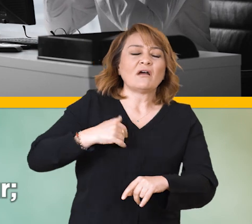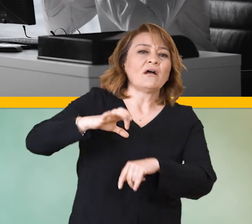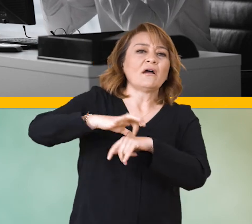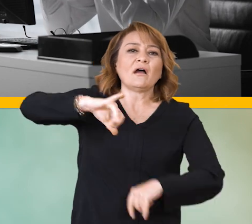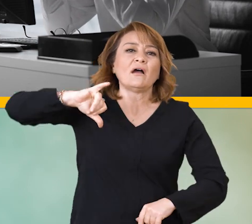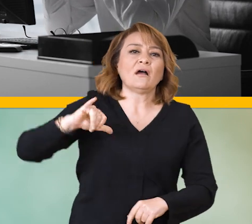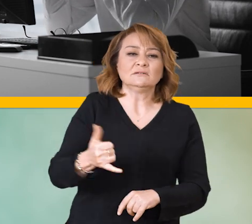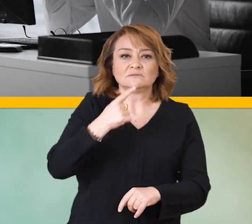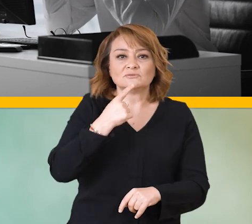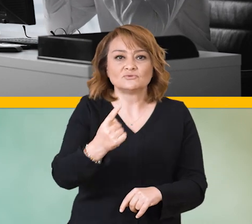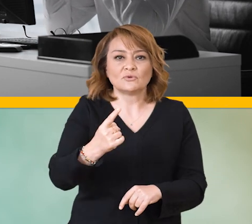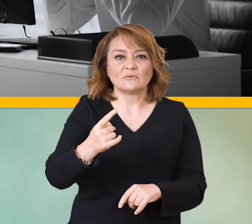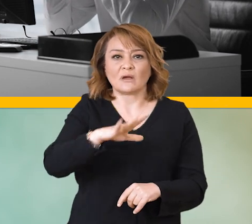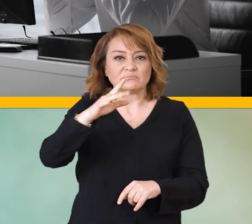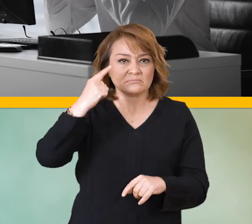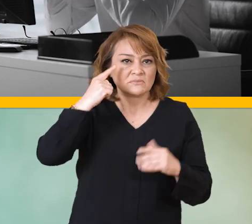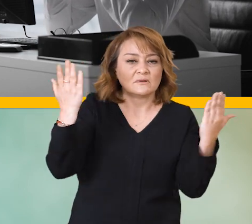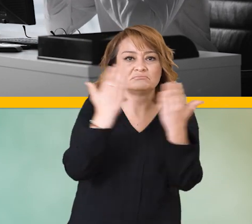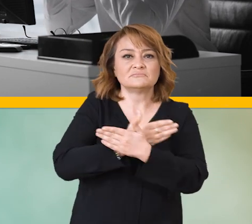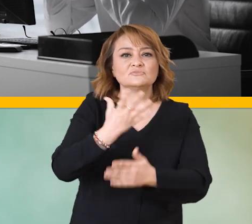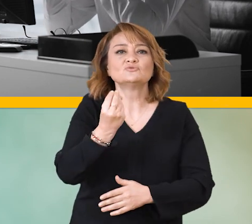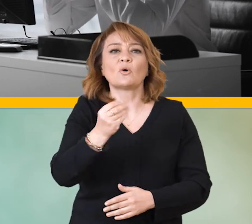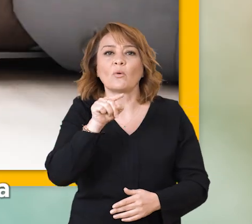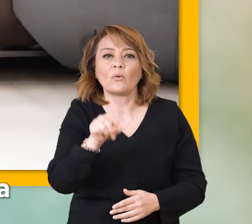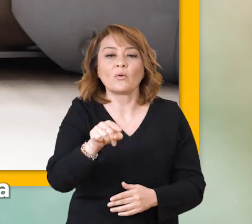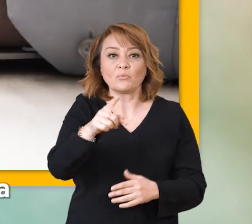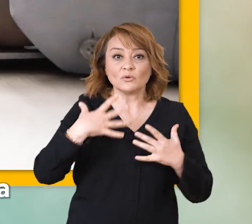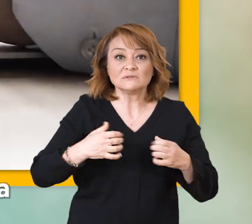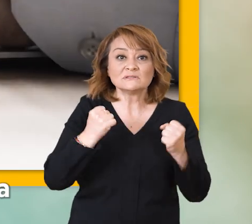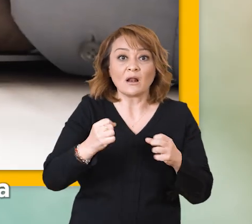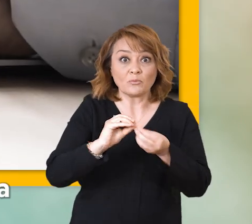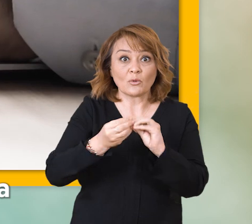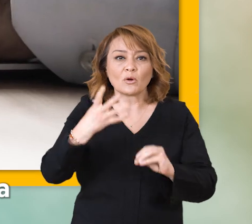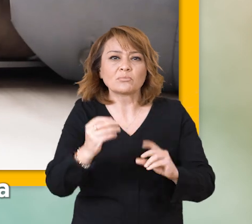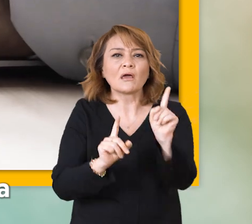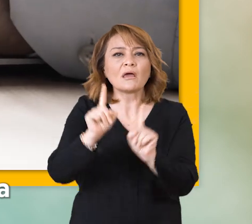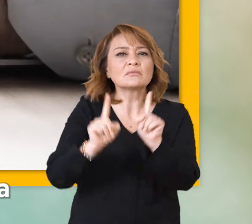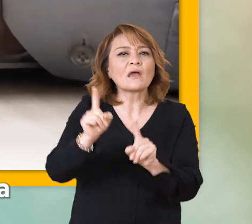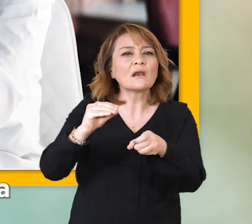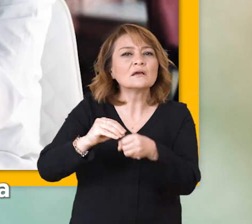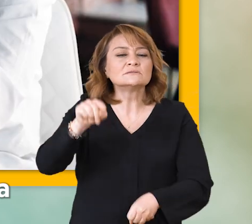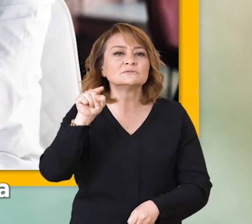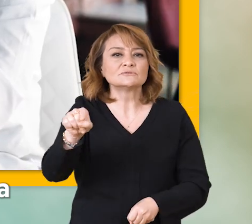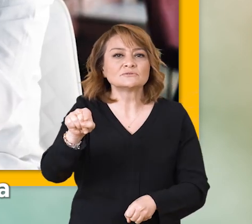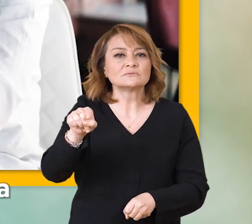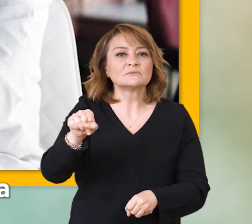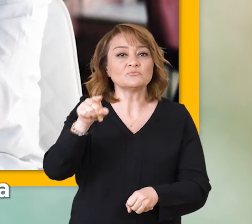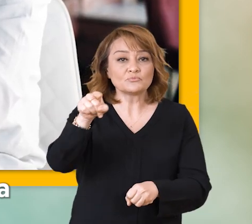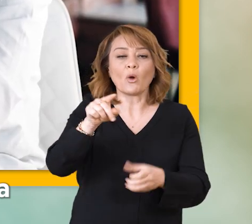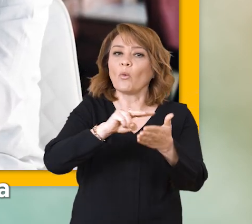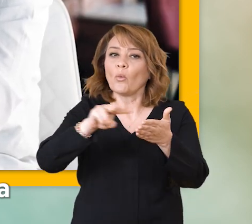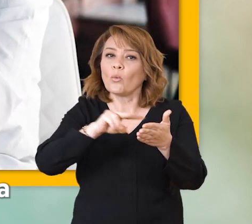yıkılır. Amansız bir hastalığın pençesinde olduğunuzu öğrenmişsinizdir. Aslında bir sağlık sorunuyla ilgili internetin